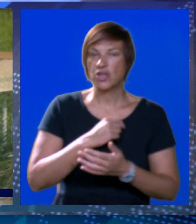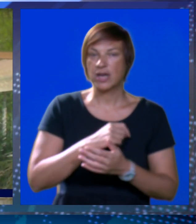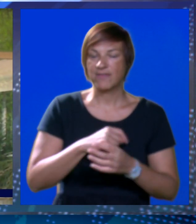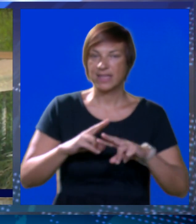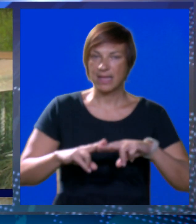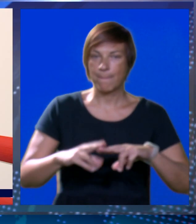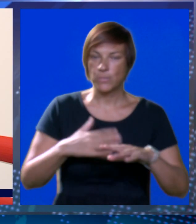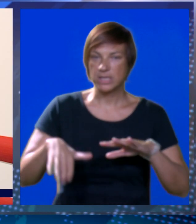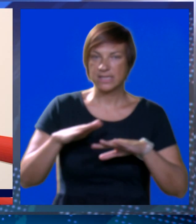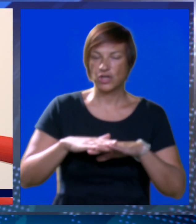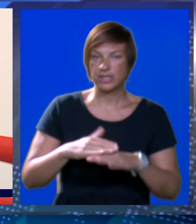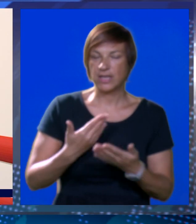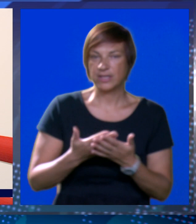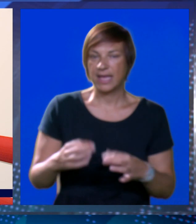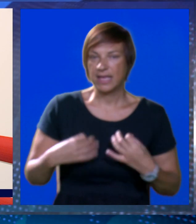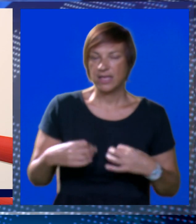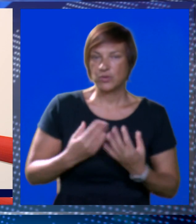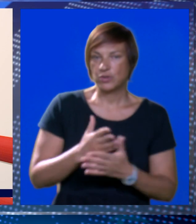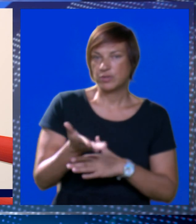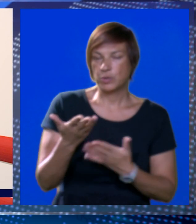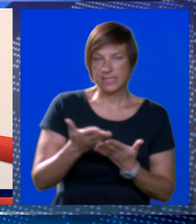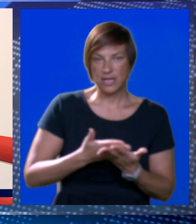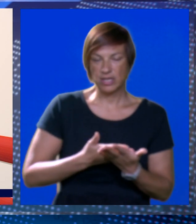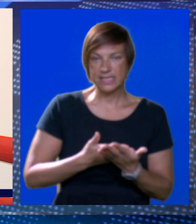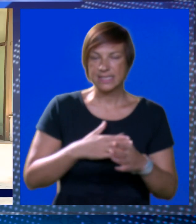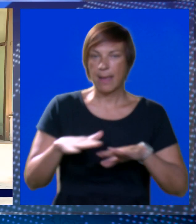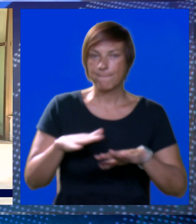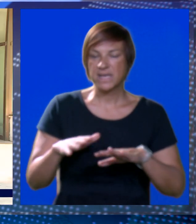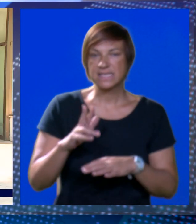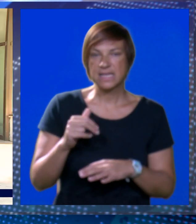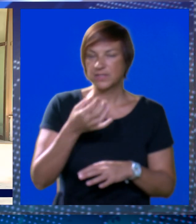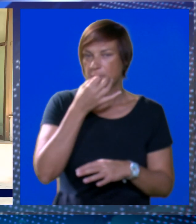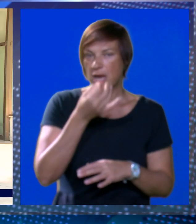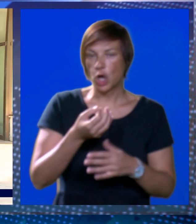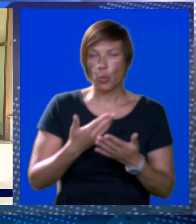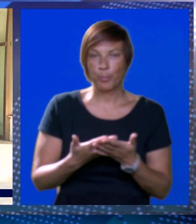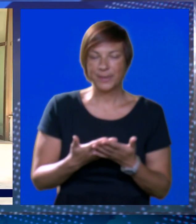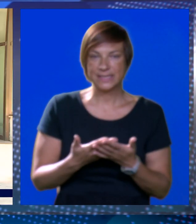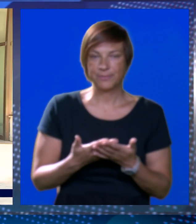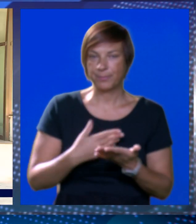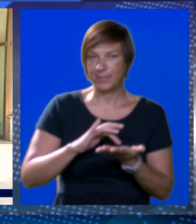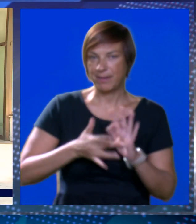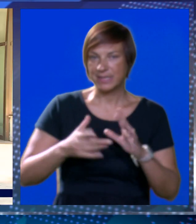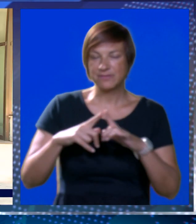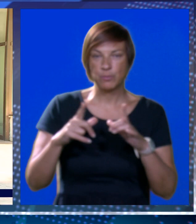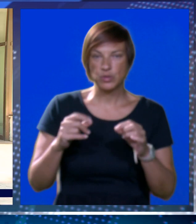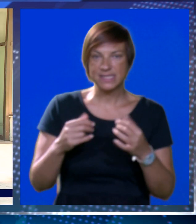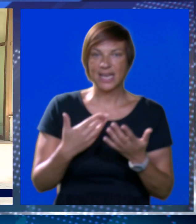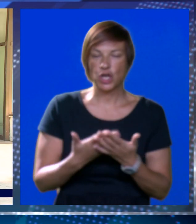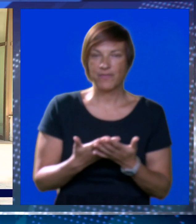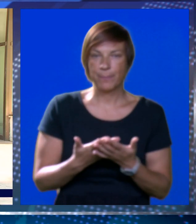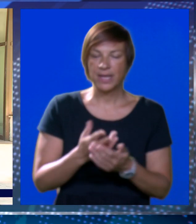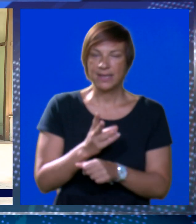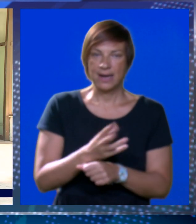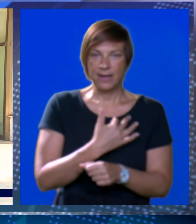ravnatelj bolnice, dodajući kako je upravo jutro sposlao liste. Ministarstvo je imalo upit prema svim ustanovama